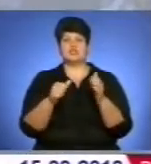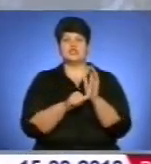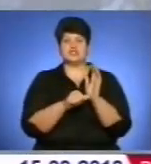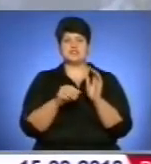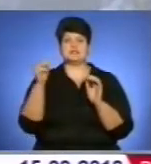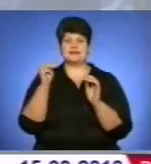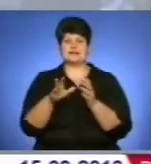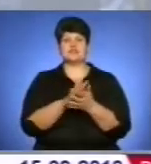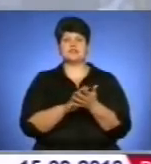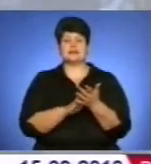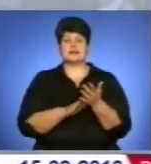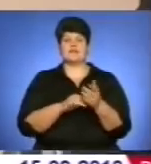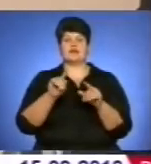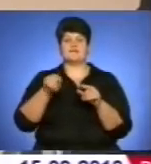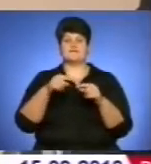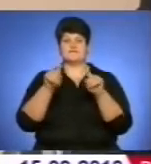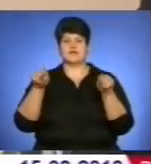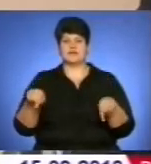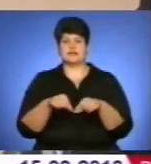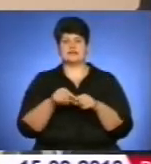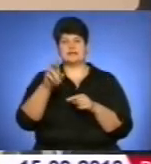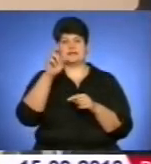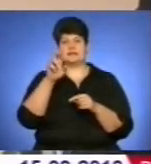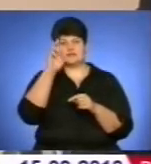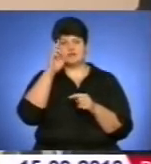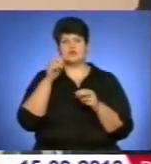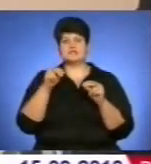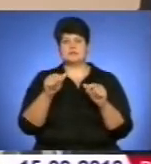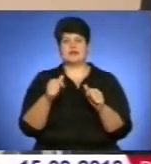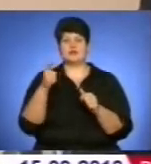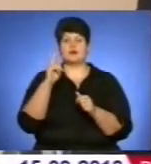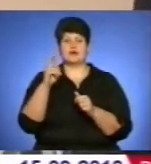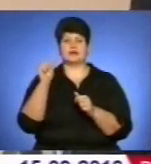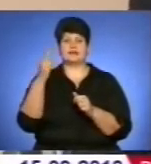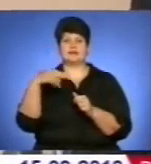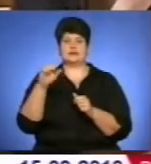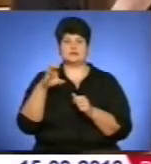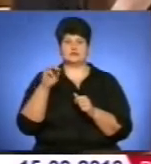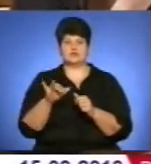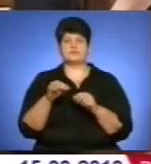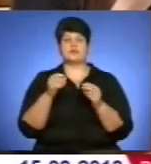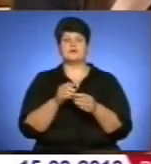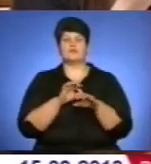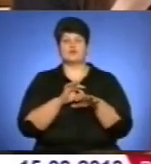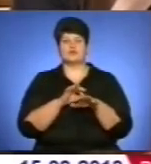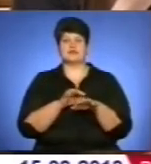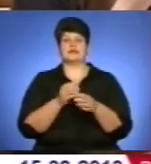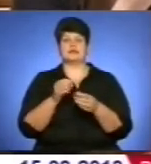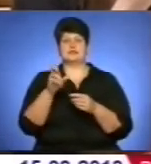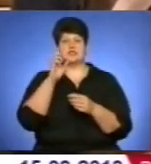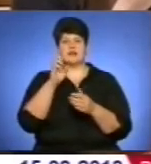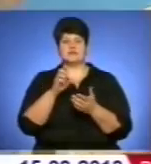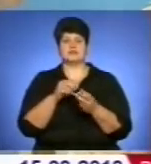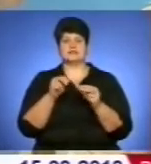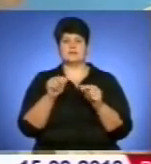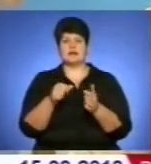робота налагоджена. Лише з 1 січня розглянули 16 тисяч заяв. З них 10 тисяч спрямовані на надання послуги